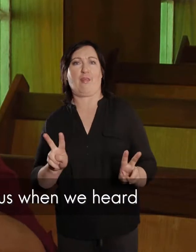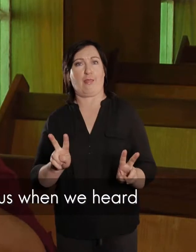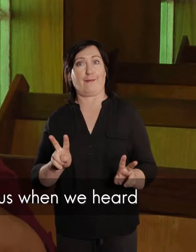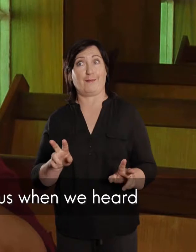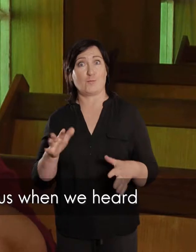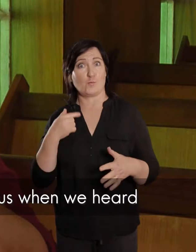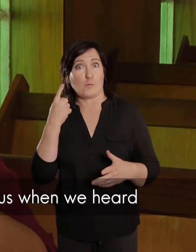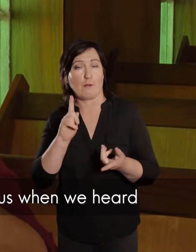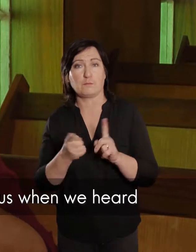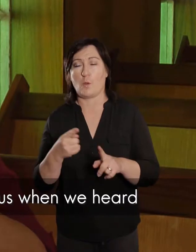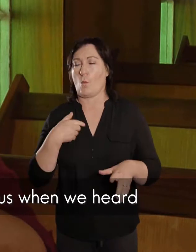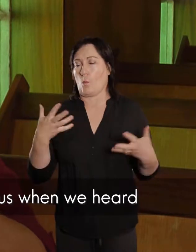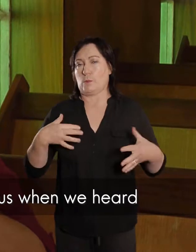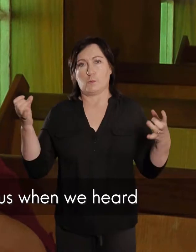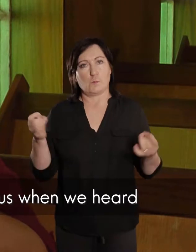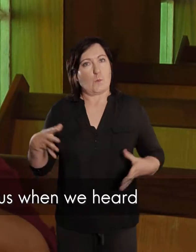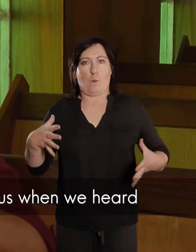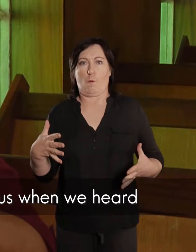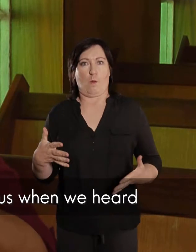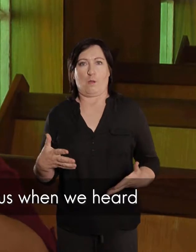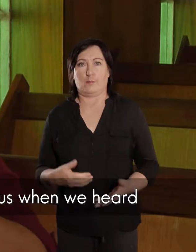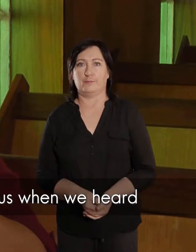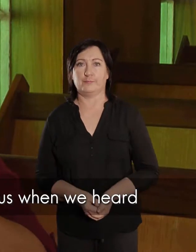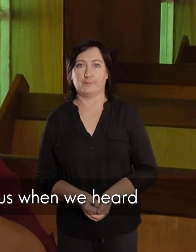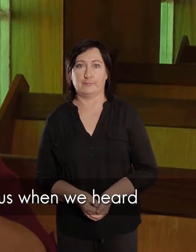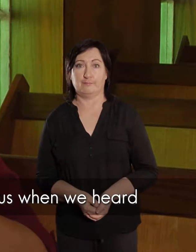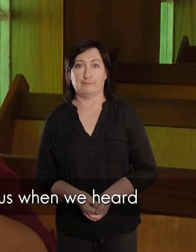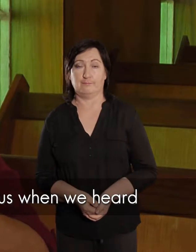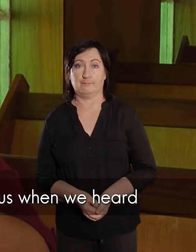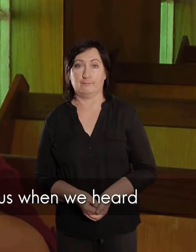was het een groot skok vir ons allemaal gewees om te weet